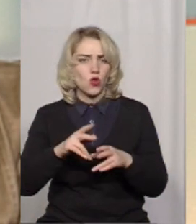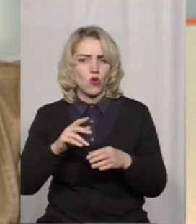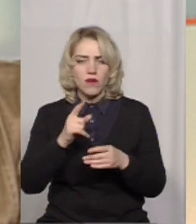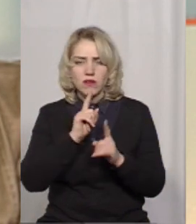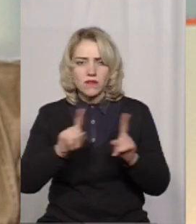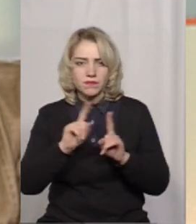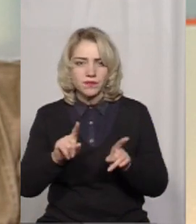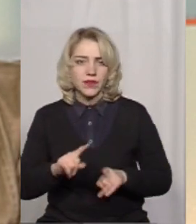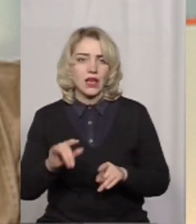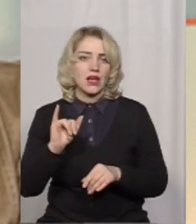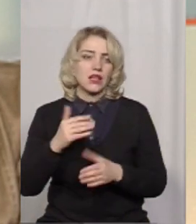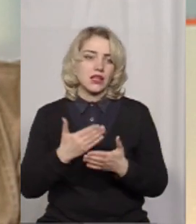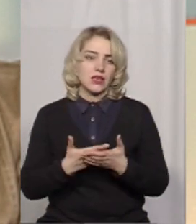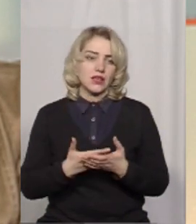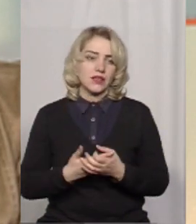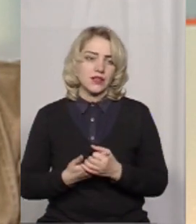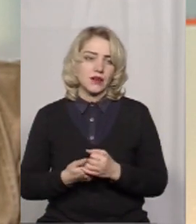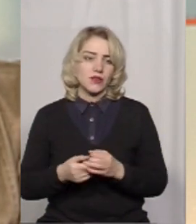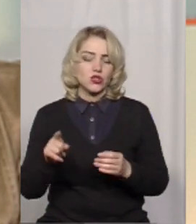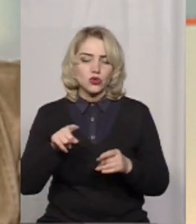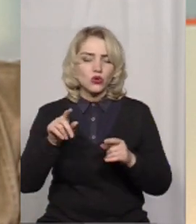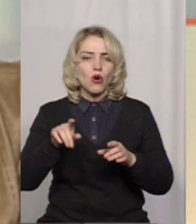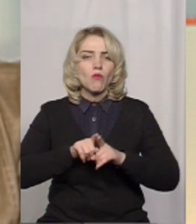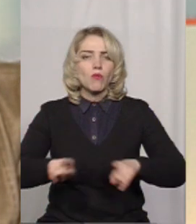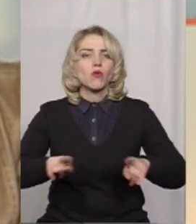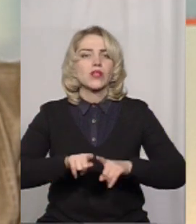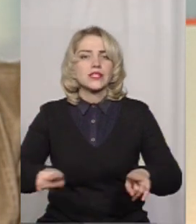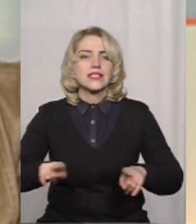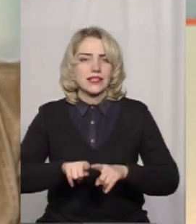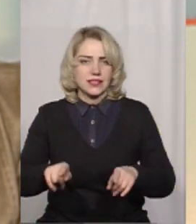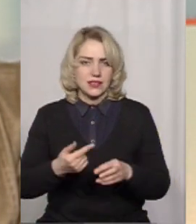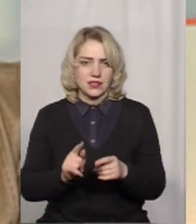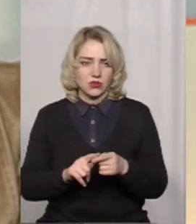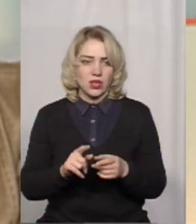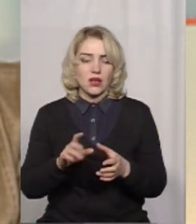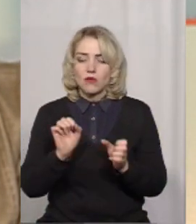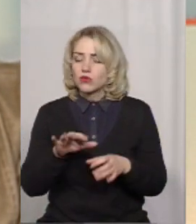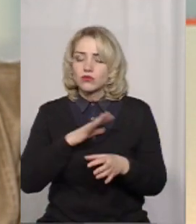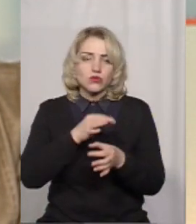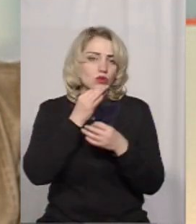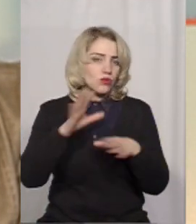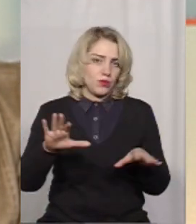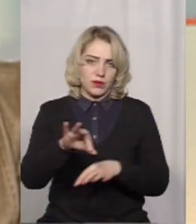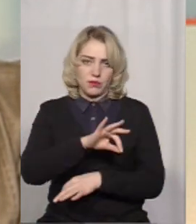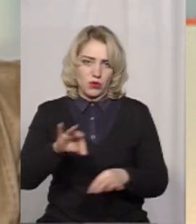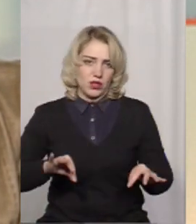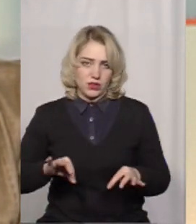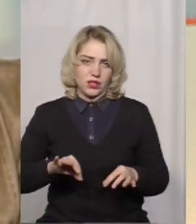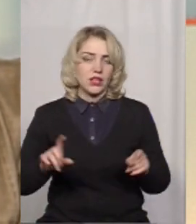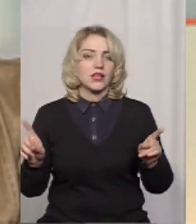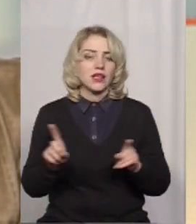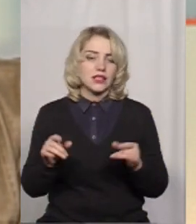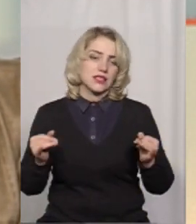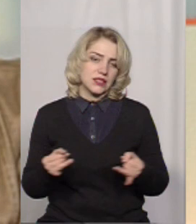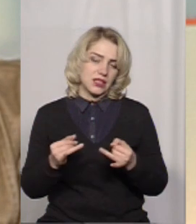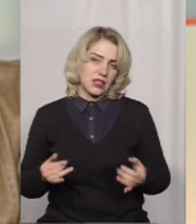цій виставці з метою популяризації цілеї сталого розвитку. Це можуть бути любі проєкти, які